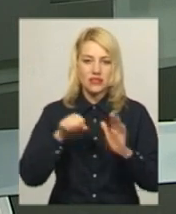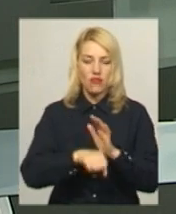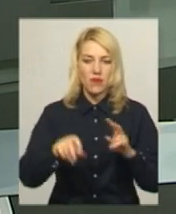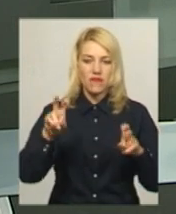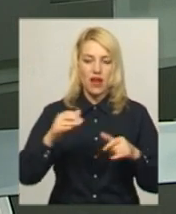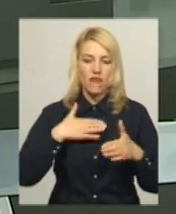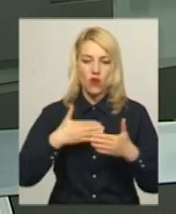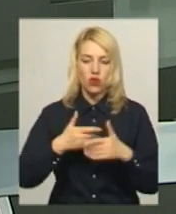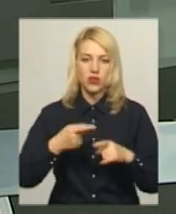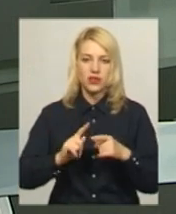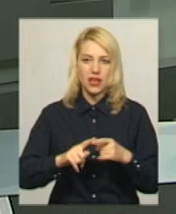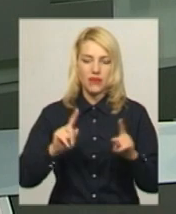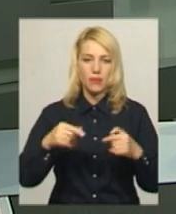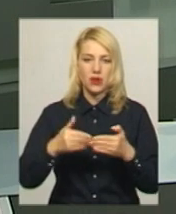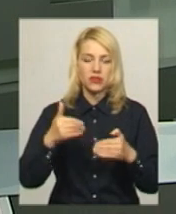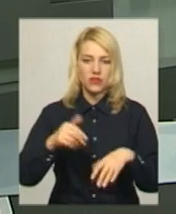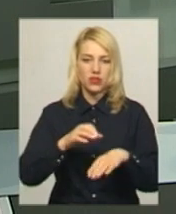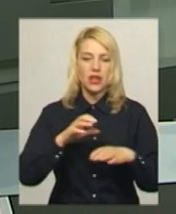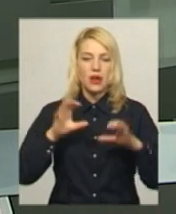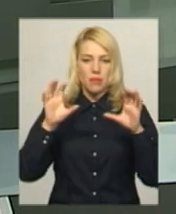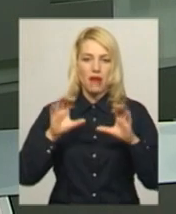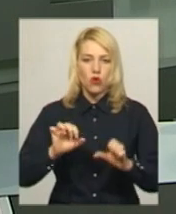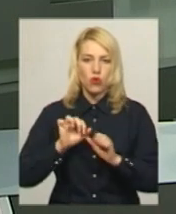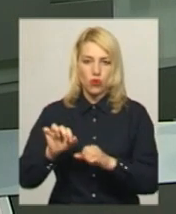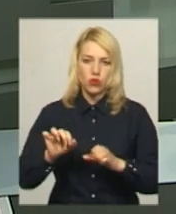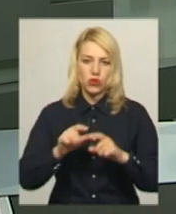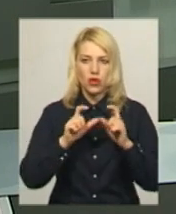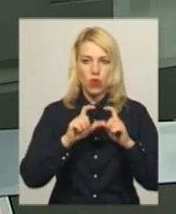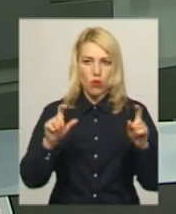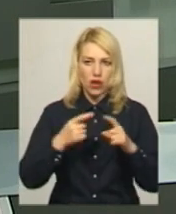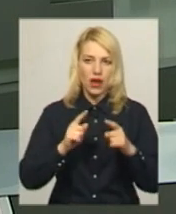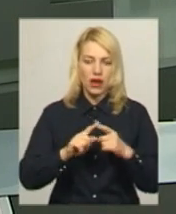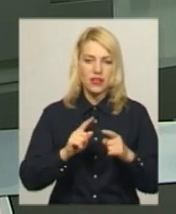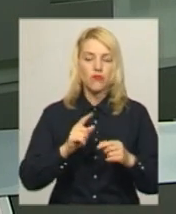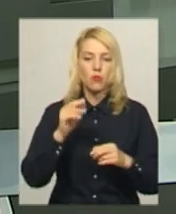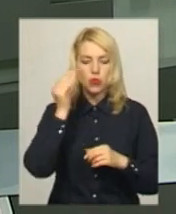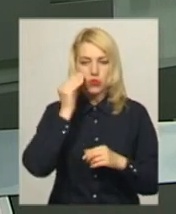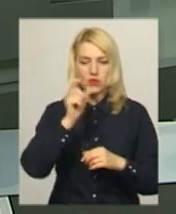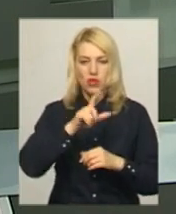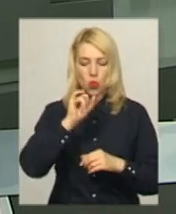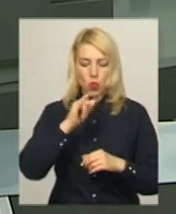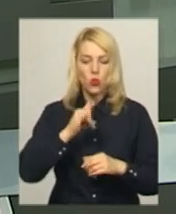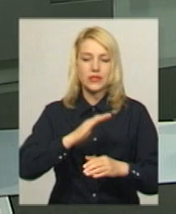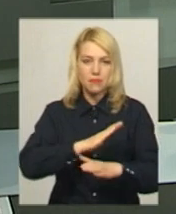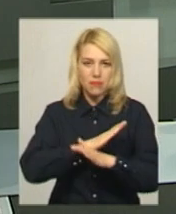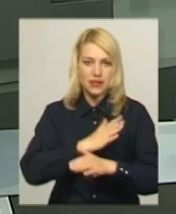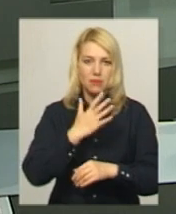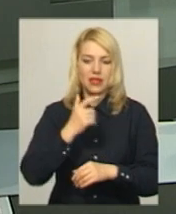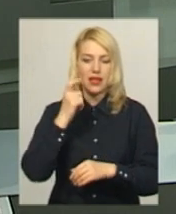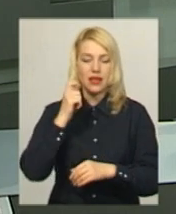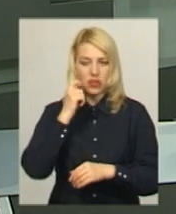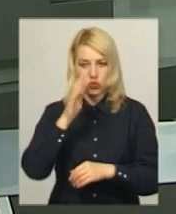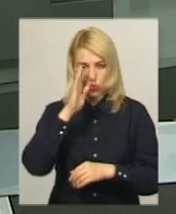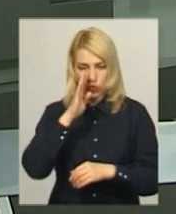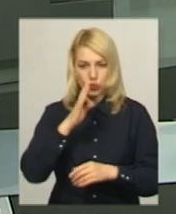Хмельницького вимагають від правоохоронних органів покарати поліцейських, підозрюваних у смерті п'ятирічного хлопчика. Акція є всеукраїнською.